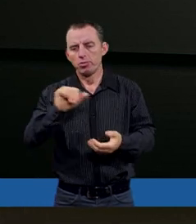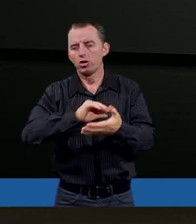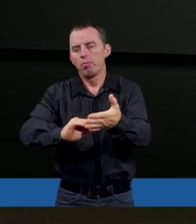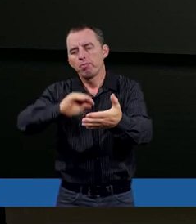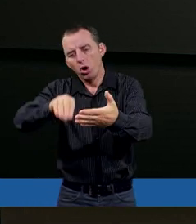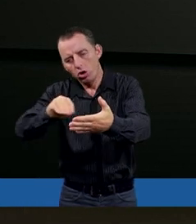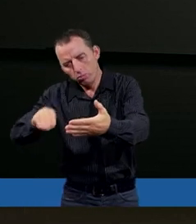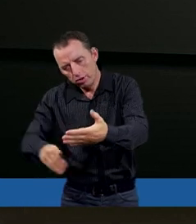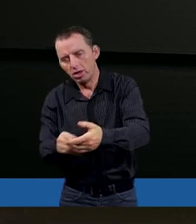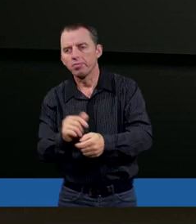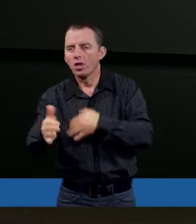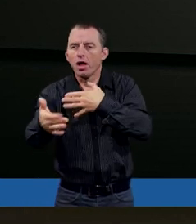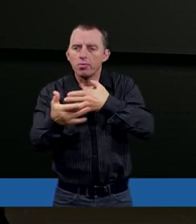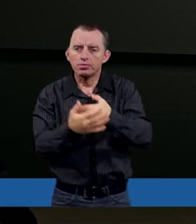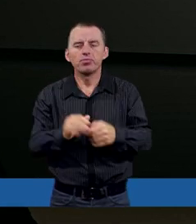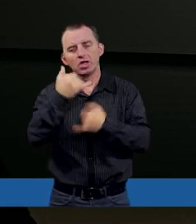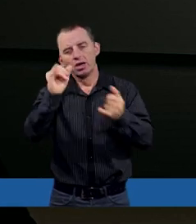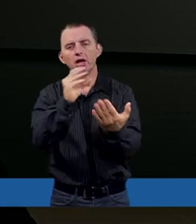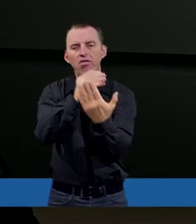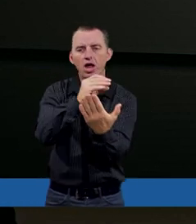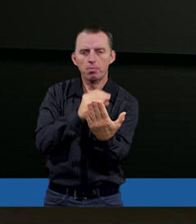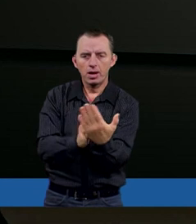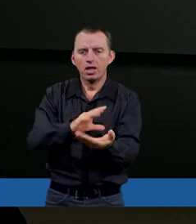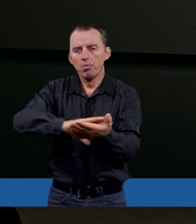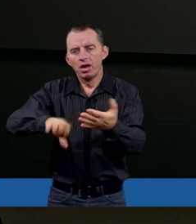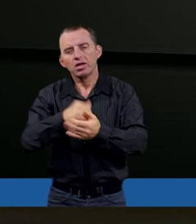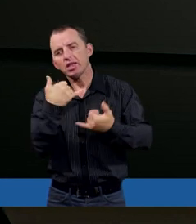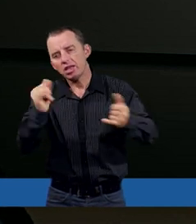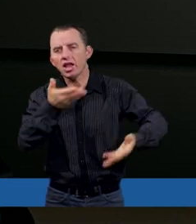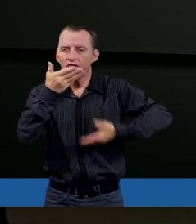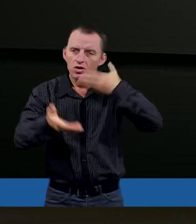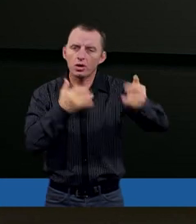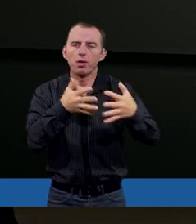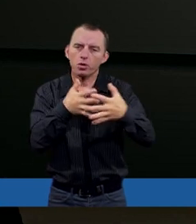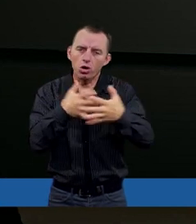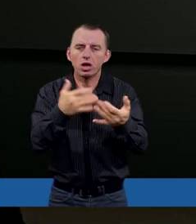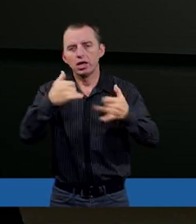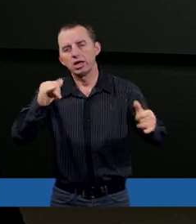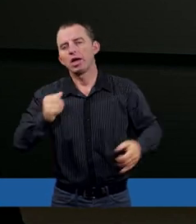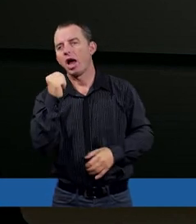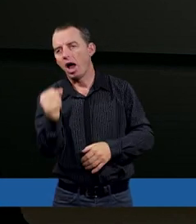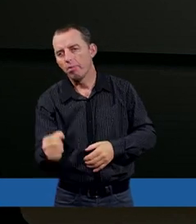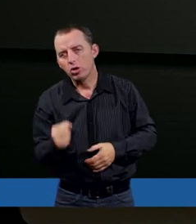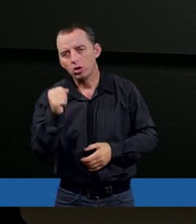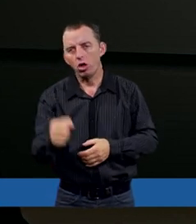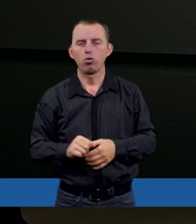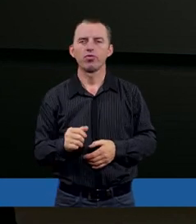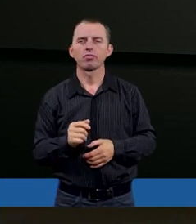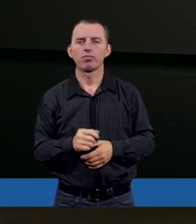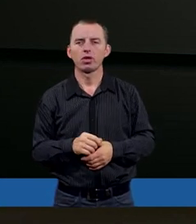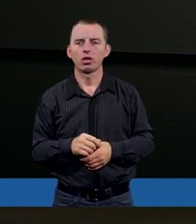nawet znajduje ich odbicie w innych fragmentach Pisma Świętego, w innych wypowiedziach innych proroków, innych apostołów. I